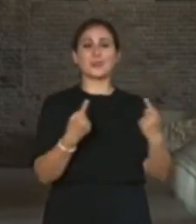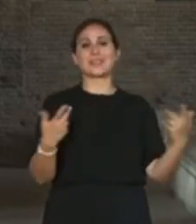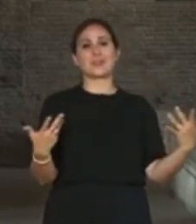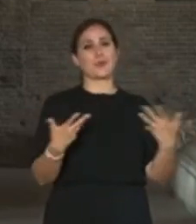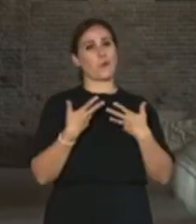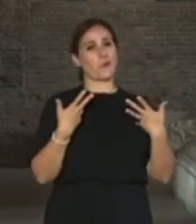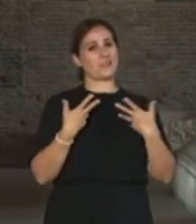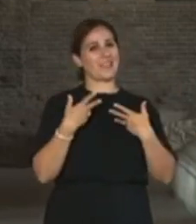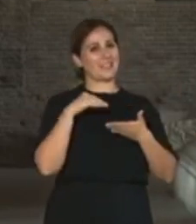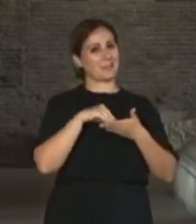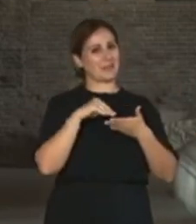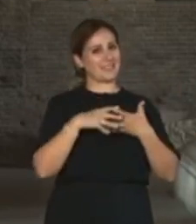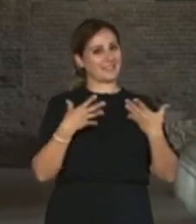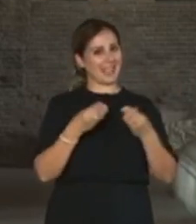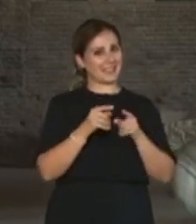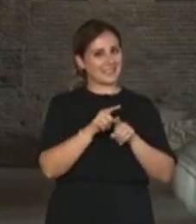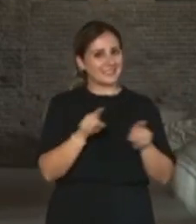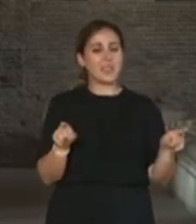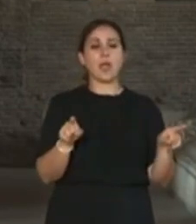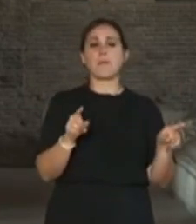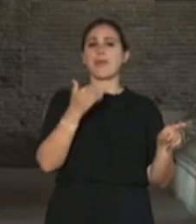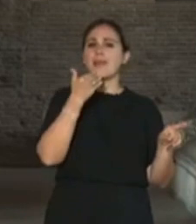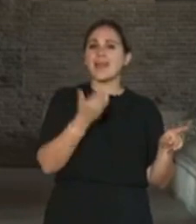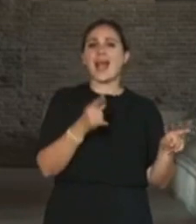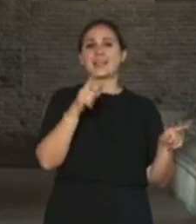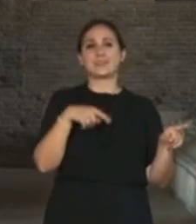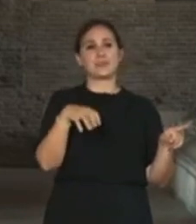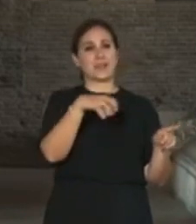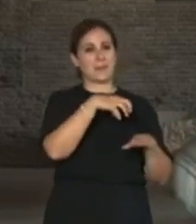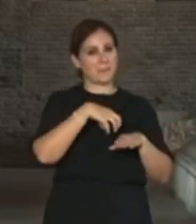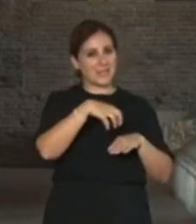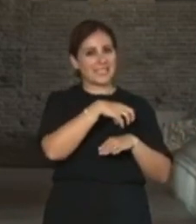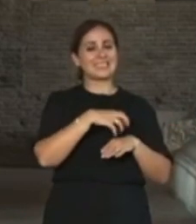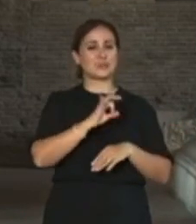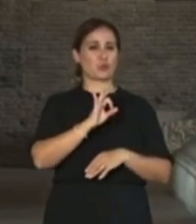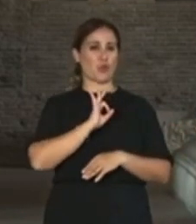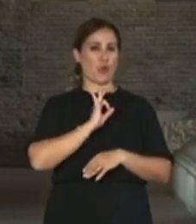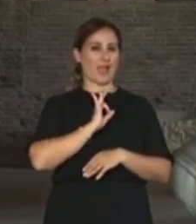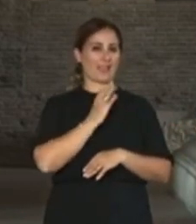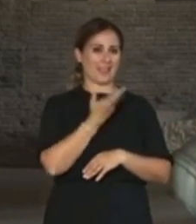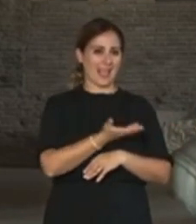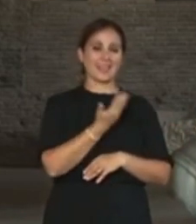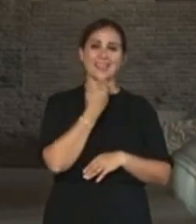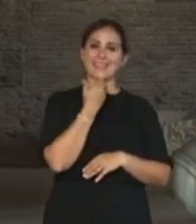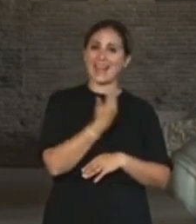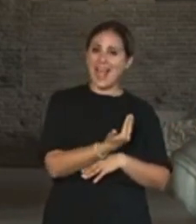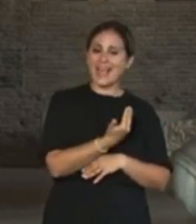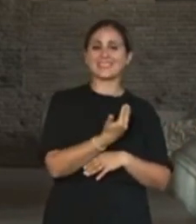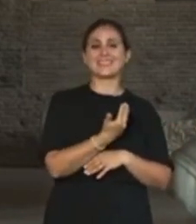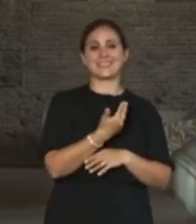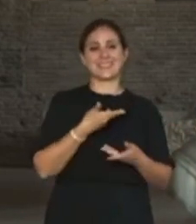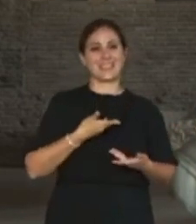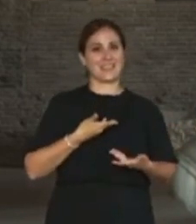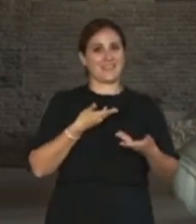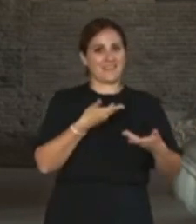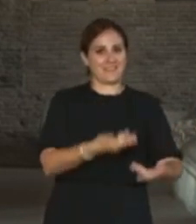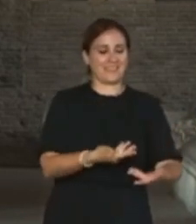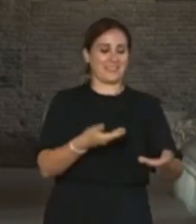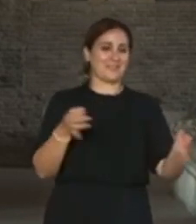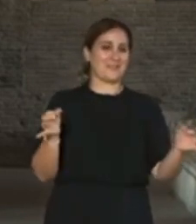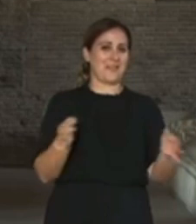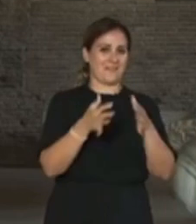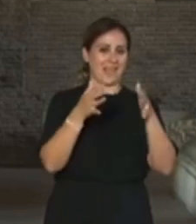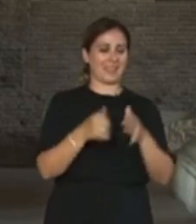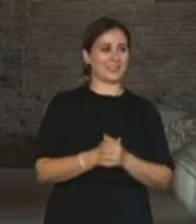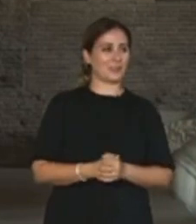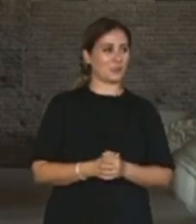con voi e ringrazio i miniscali, Alessandro Locatelli per avervi invitato a questo evento, e